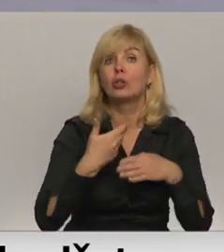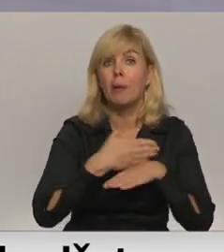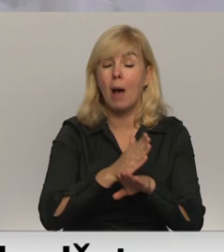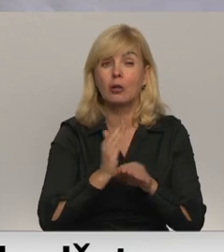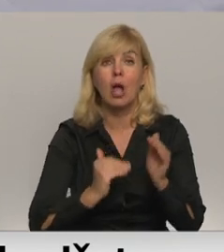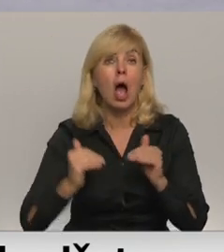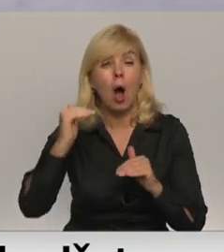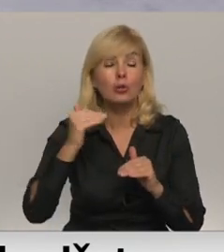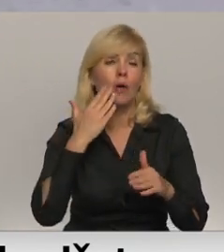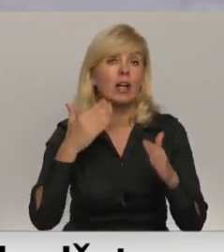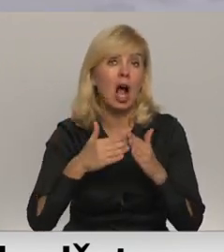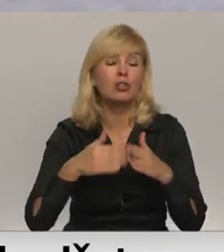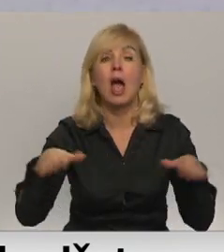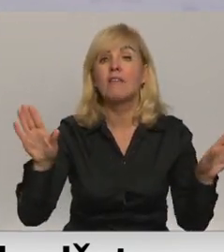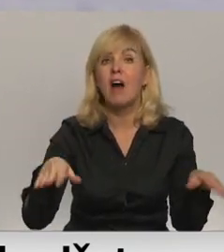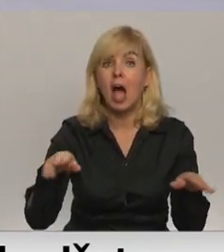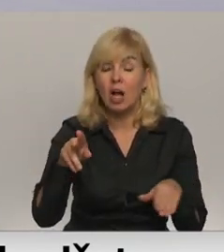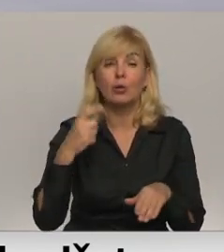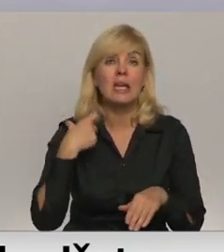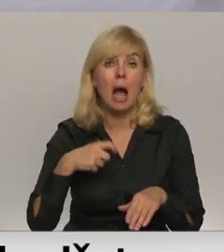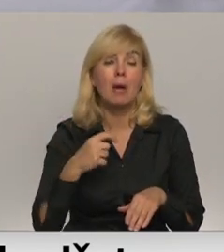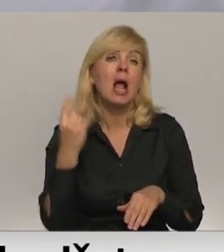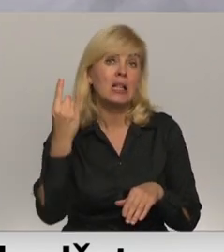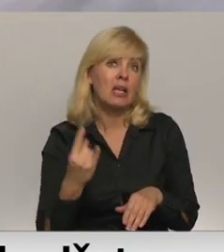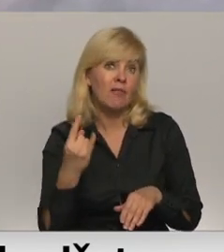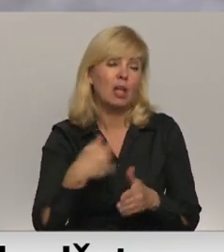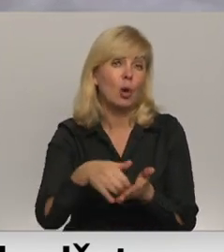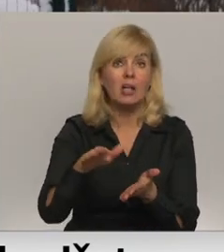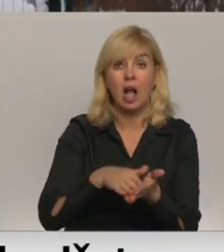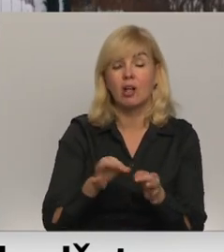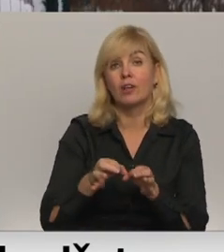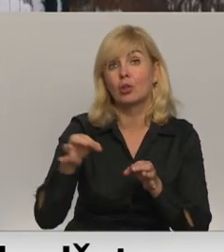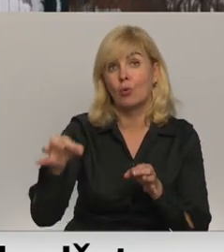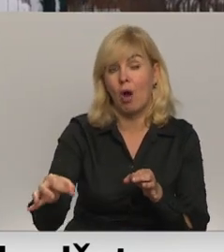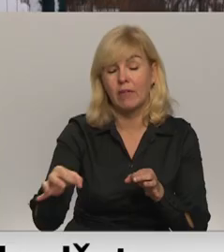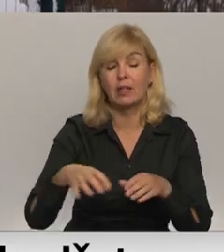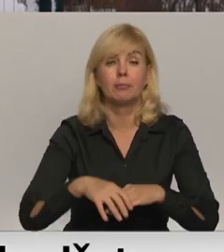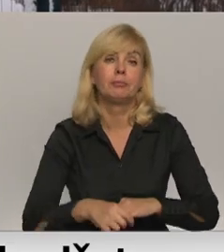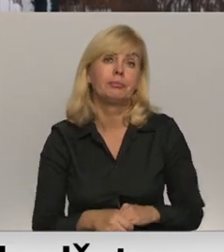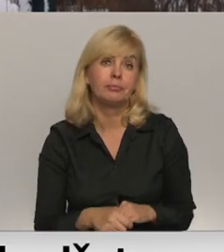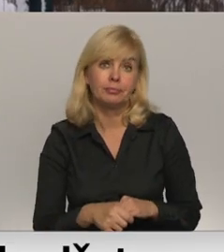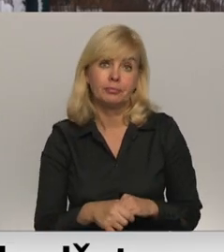Augštaugavas, Rēzeknes, Varakļānu, Jēkapils, Līvānu un Krāslavas novadi. Dīnia Jemilāna vātēnēs Pikauskis Rēttēvē.